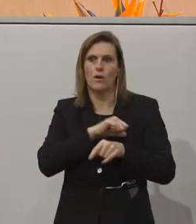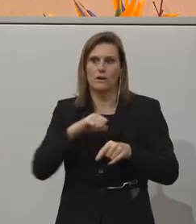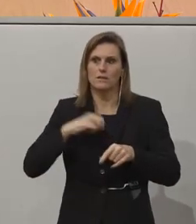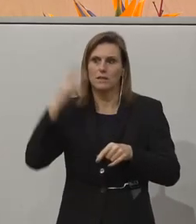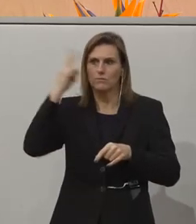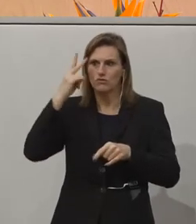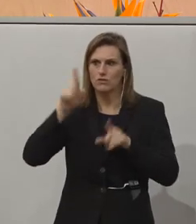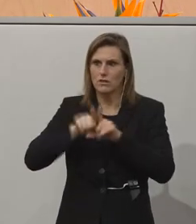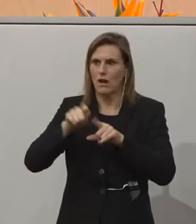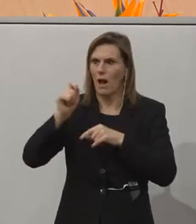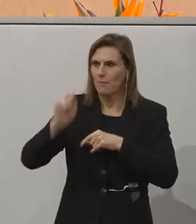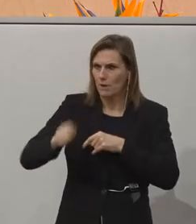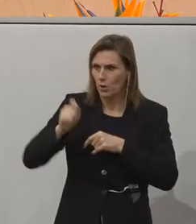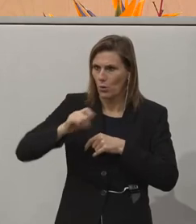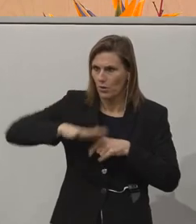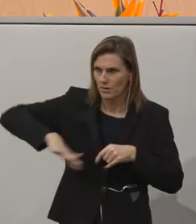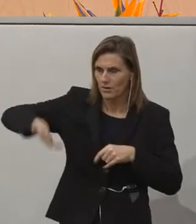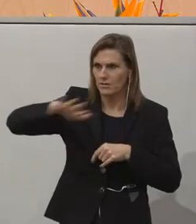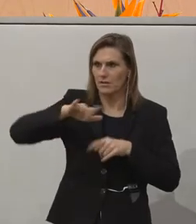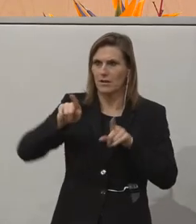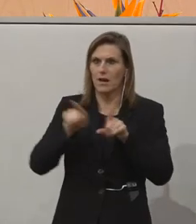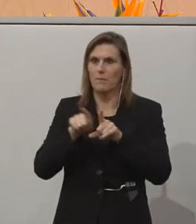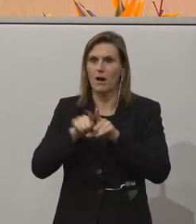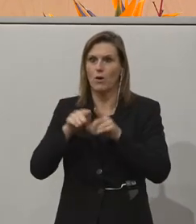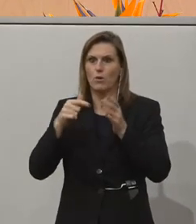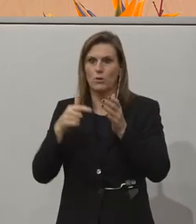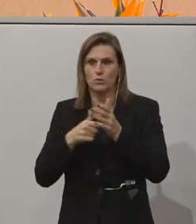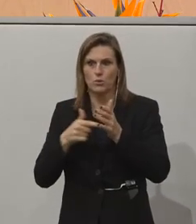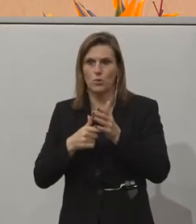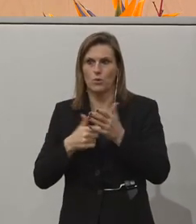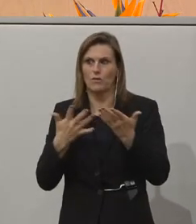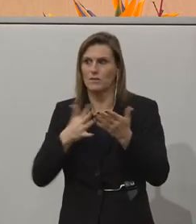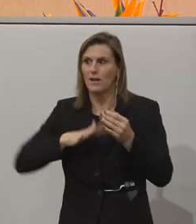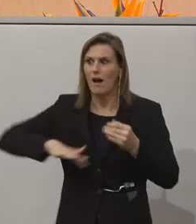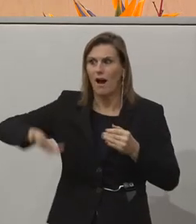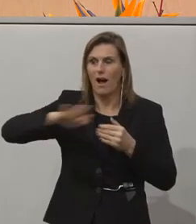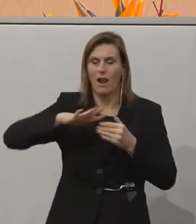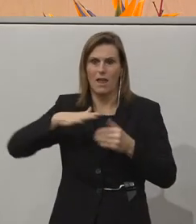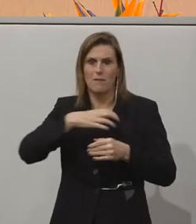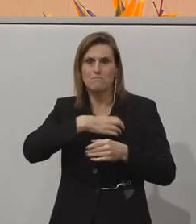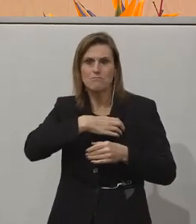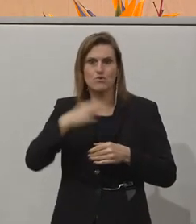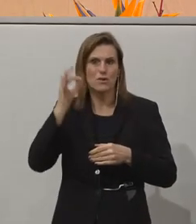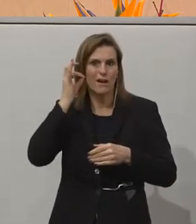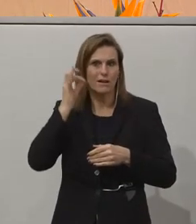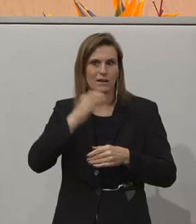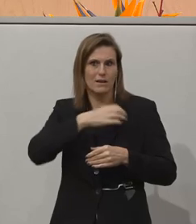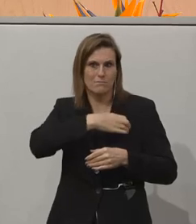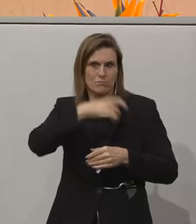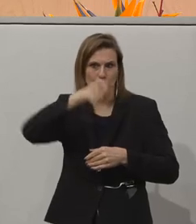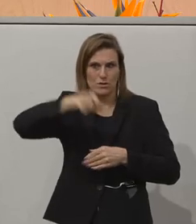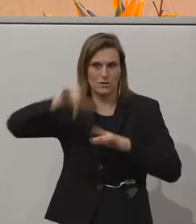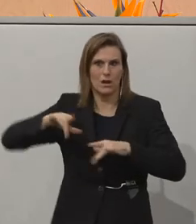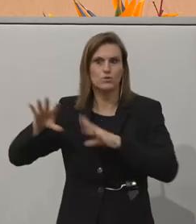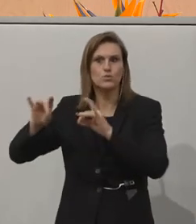Mandatare und Mandatarinnen, aber darüber hinaus auch alle Mitbürger und Mitbürgerinnen, die mit dem Parlament